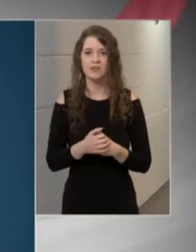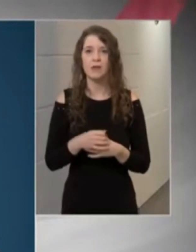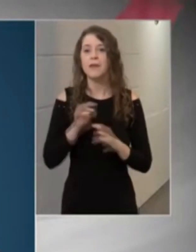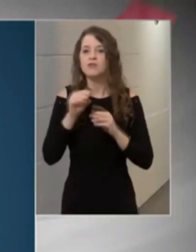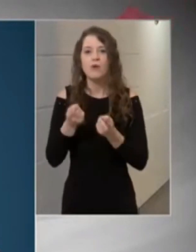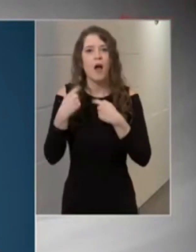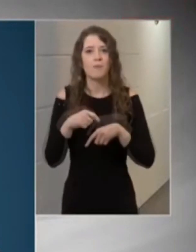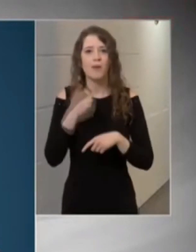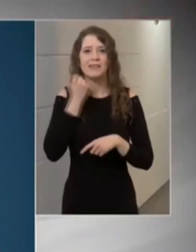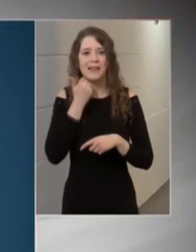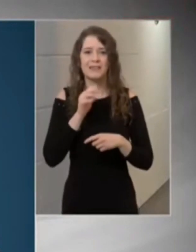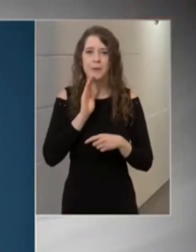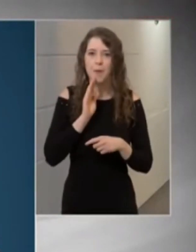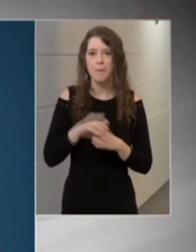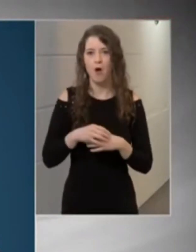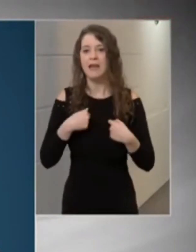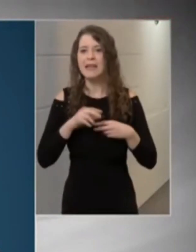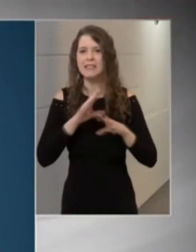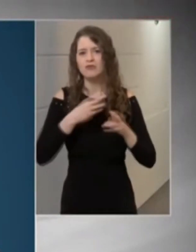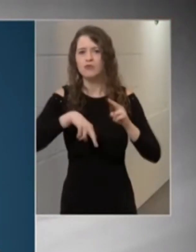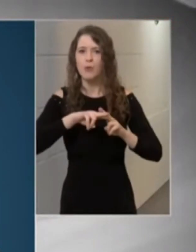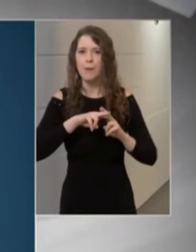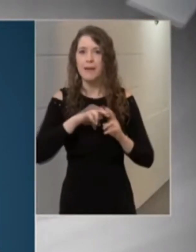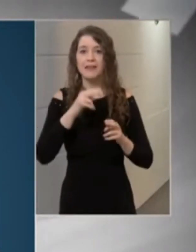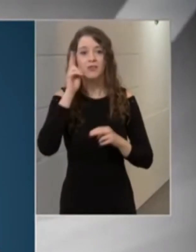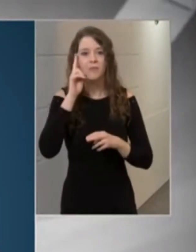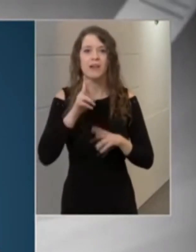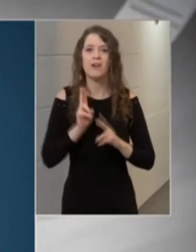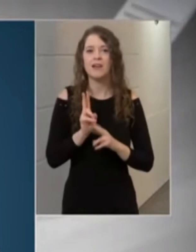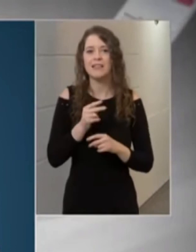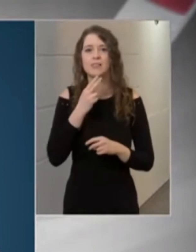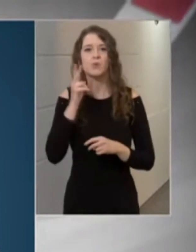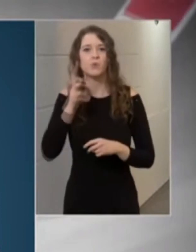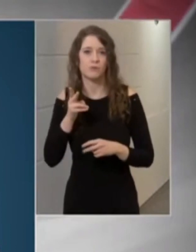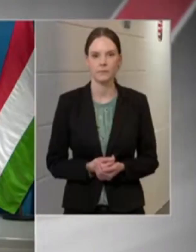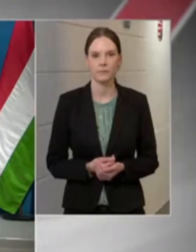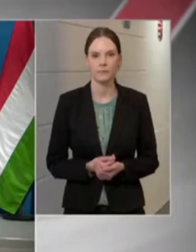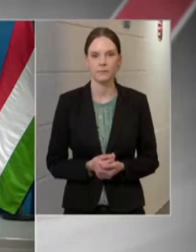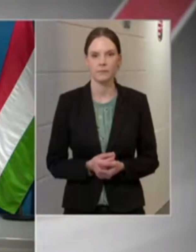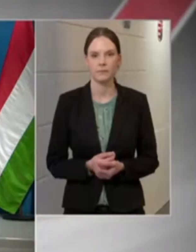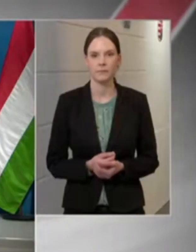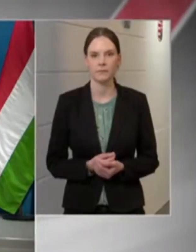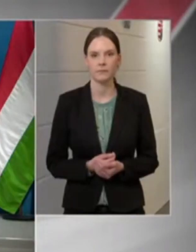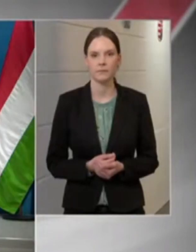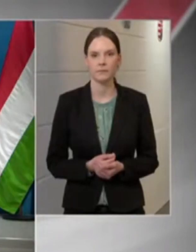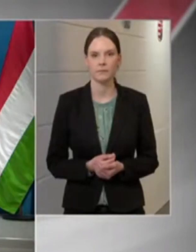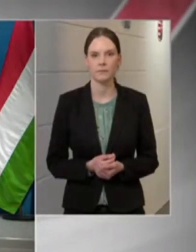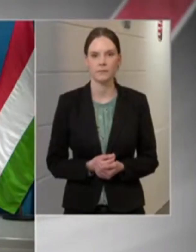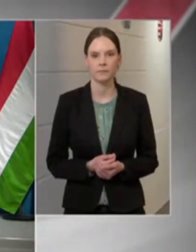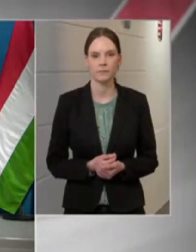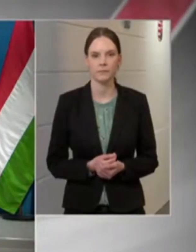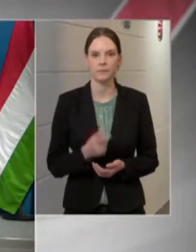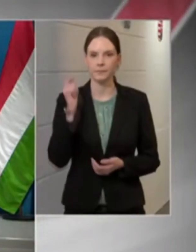orvos vagy egy oltócsoport fogja beoltani. Az érintettek közül mintegy tízezer személy már jelezte a vakcina irányti igényét, mondta a